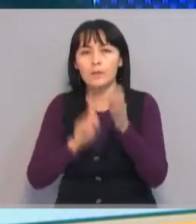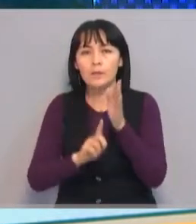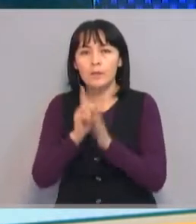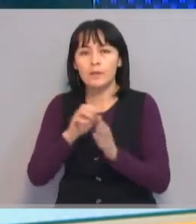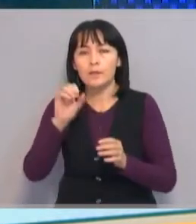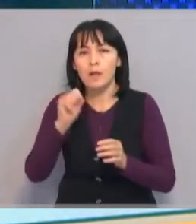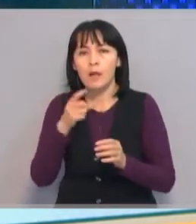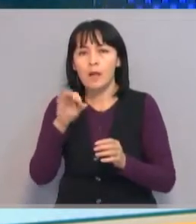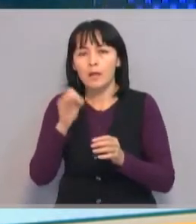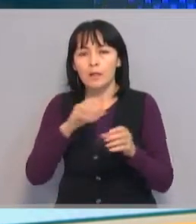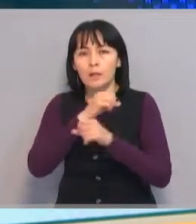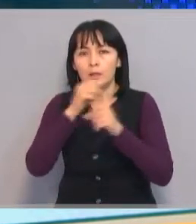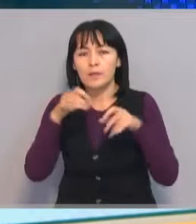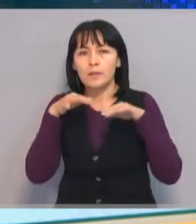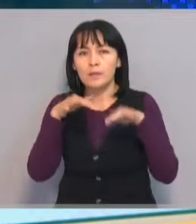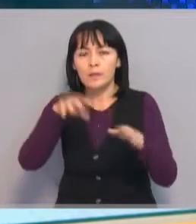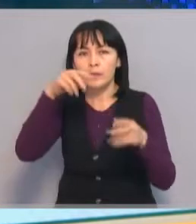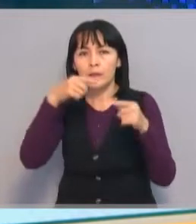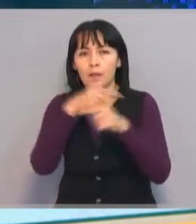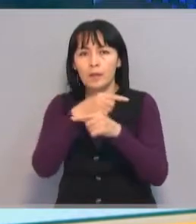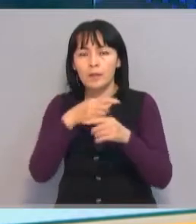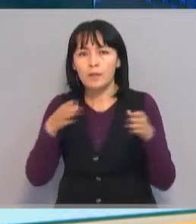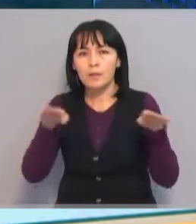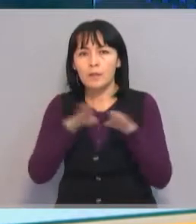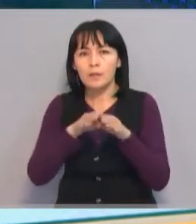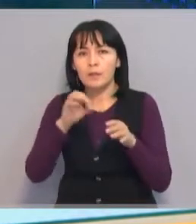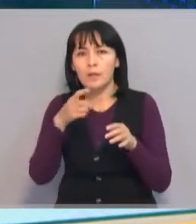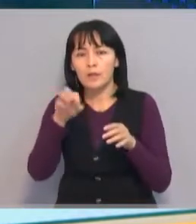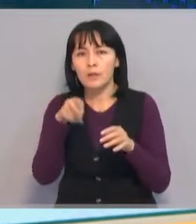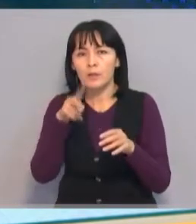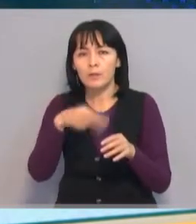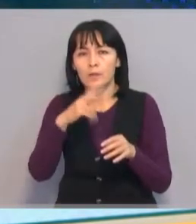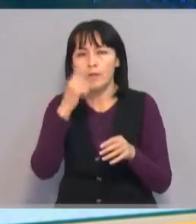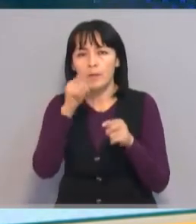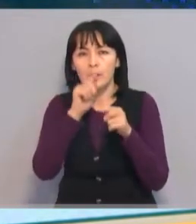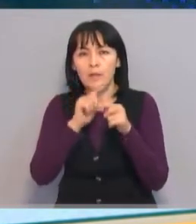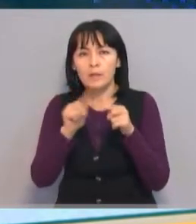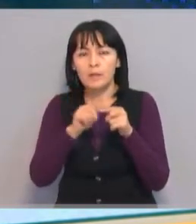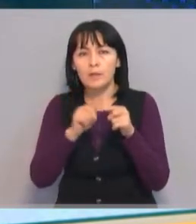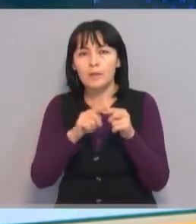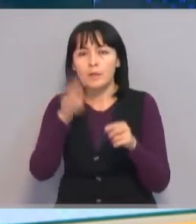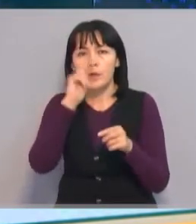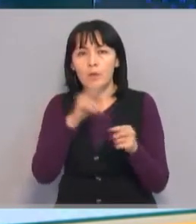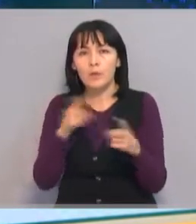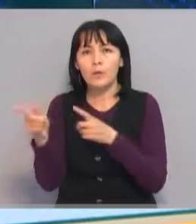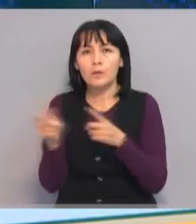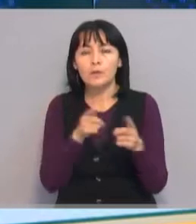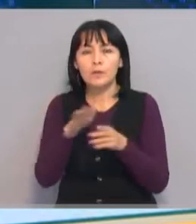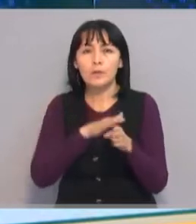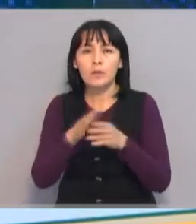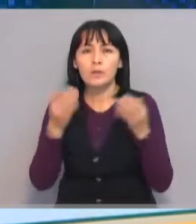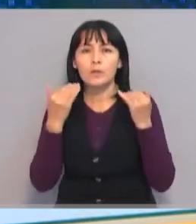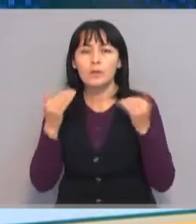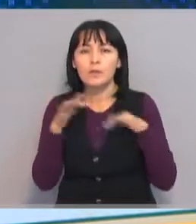антитеррористік ұсқимылдарға қарсы жарттас антитеррор 2021 жедел тек тактикалық ұқы жаттығы өткізілді.